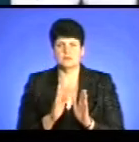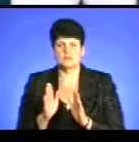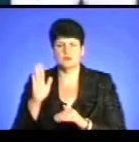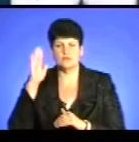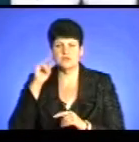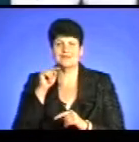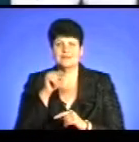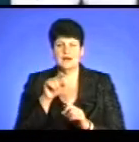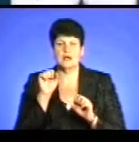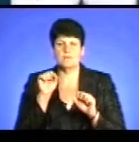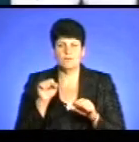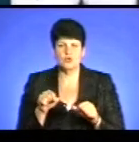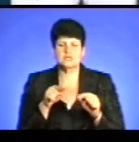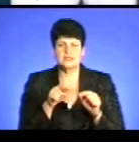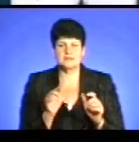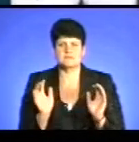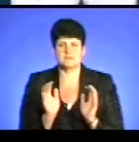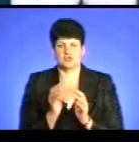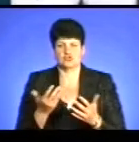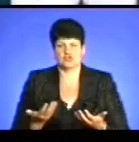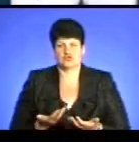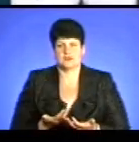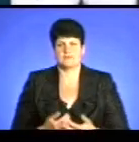тільки так можна їм зберегти життя.